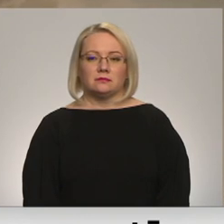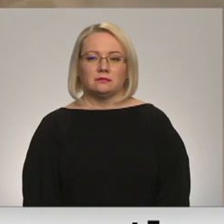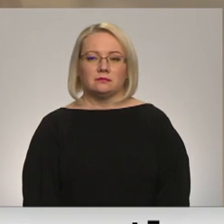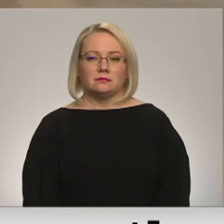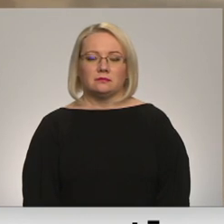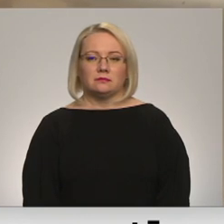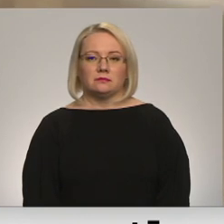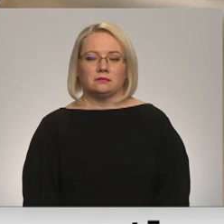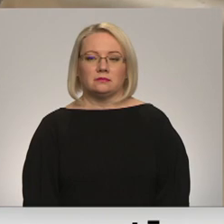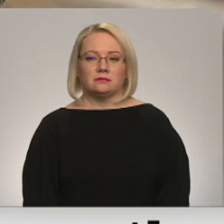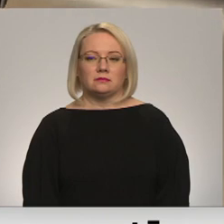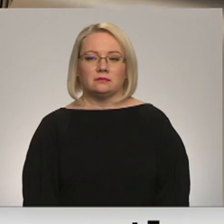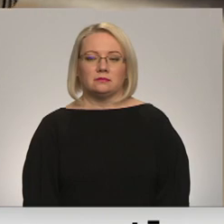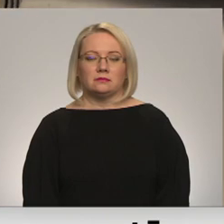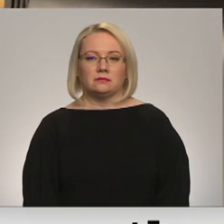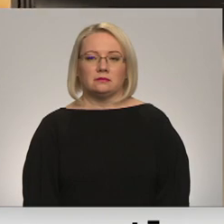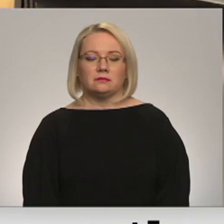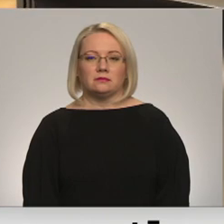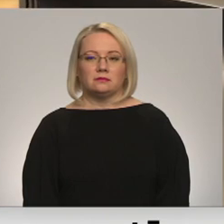Ieva Benefeldolāns Perševicis, Grundas televīzija